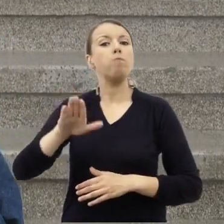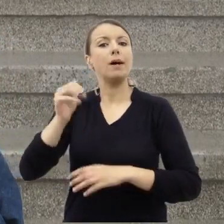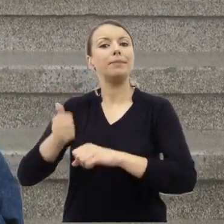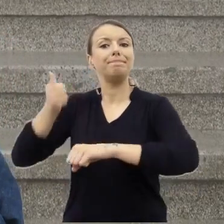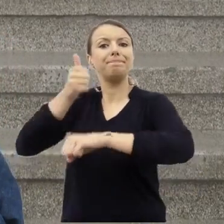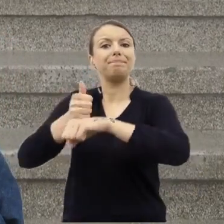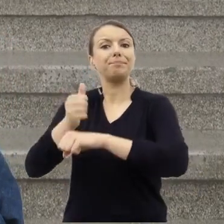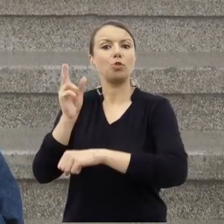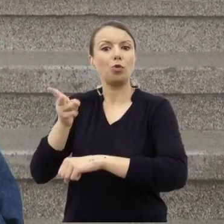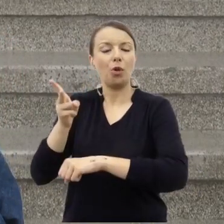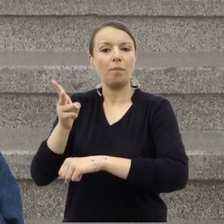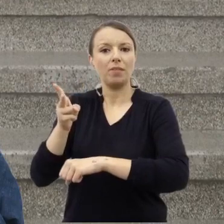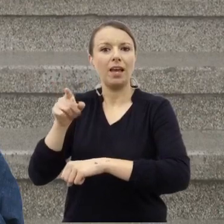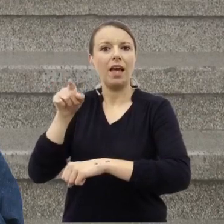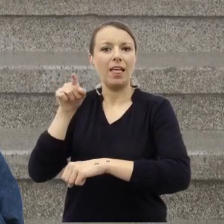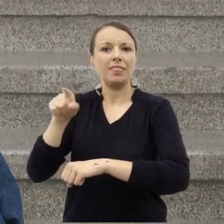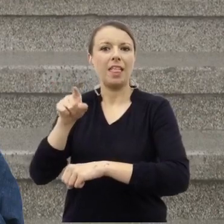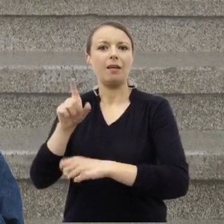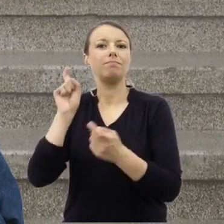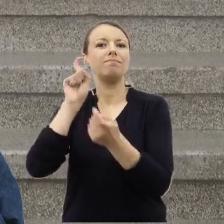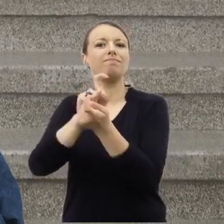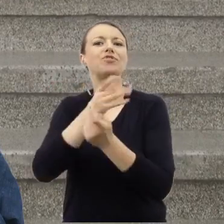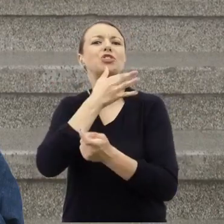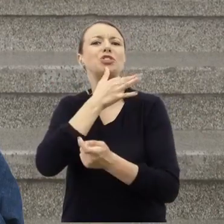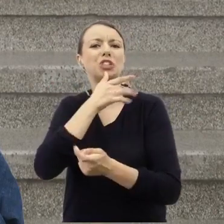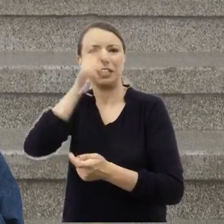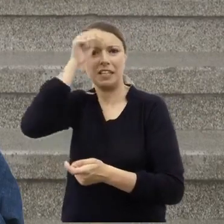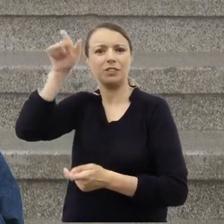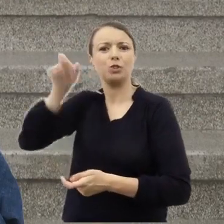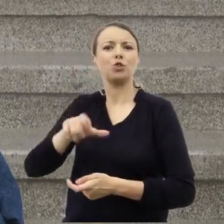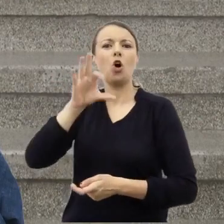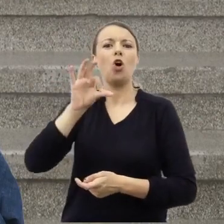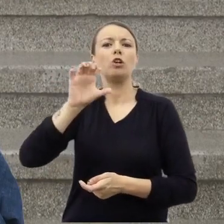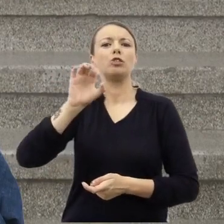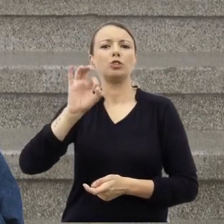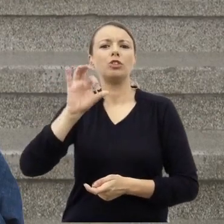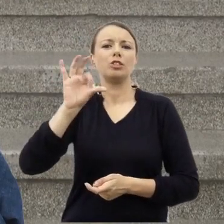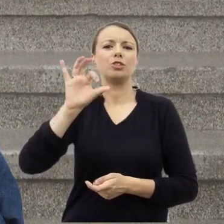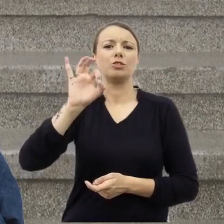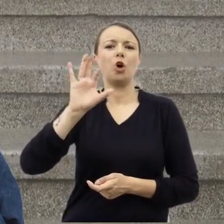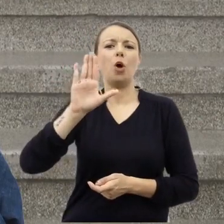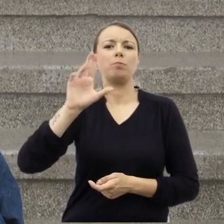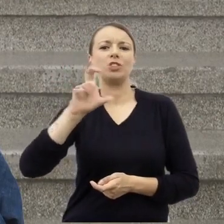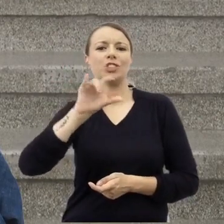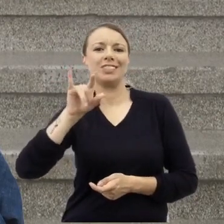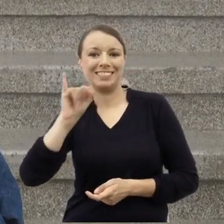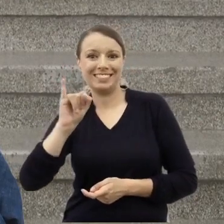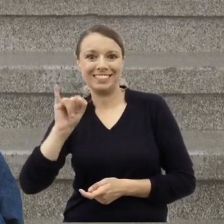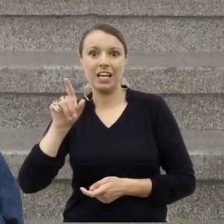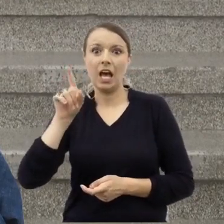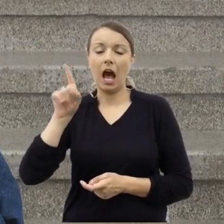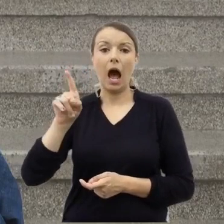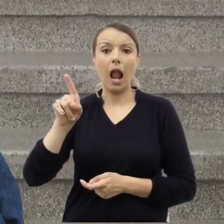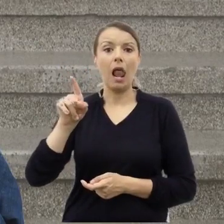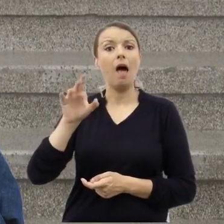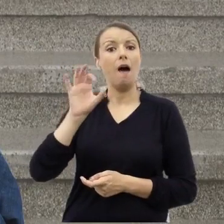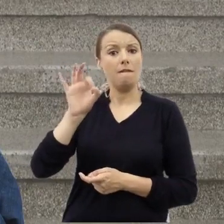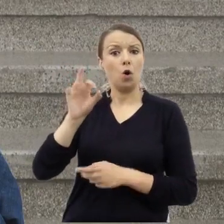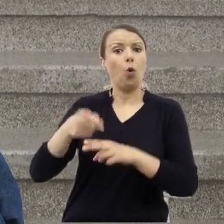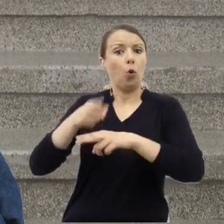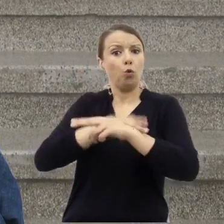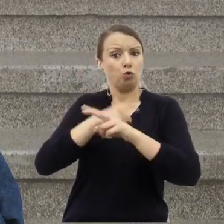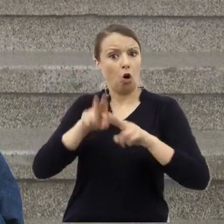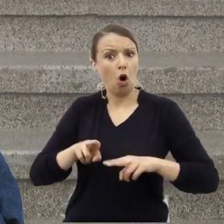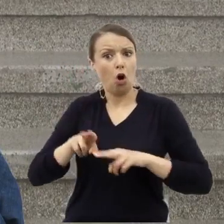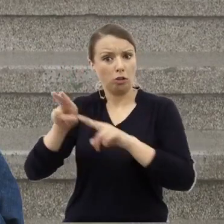antysemita Sobczyński, ale to nie znaczy, że oficerowie tego urzędu przyczynili się w jakikolwiek